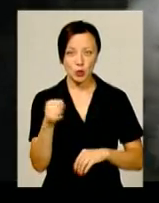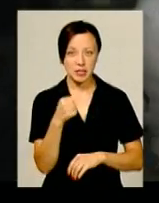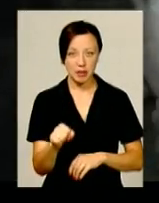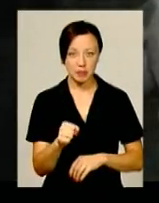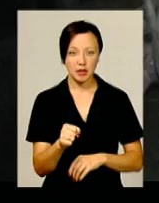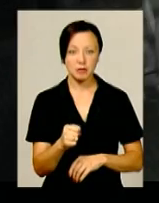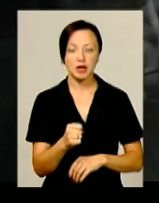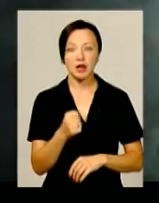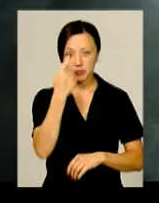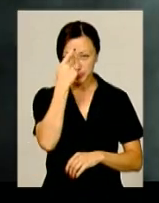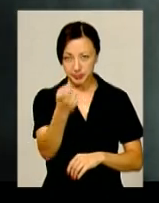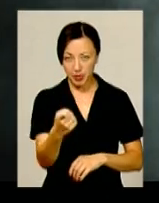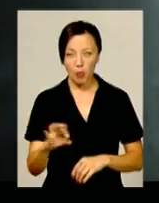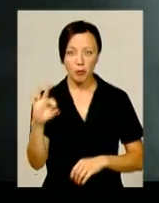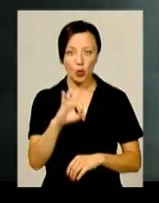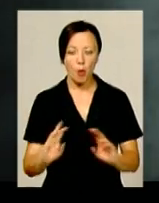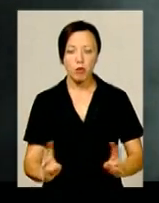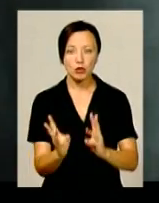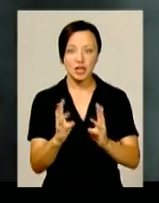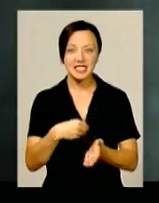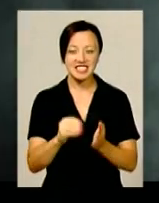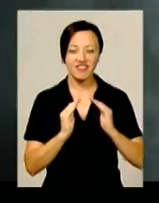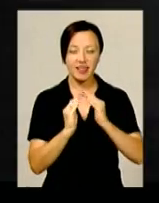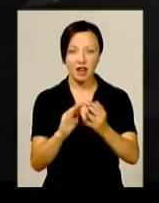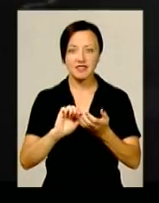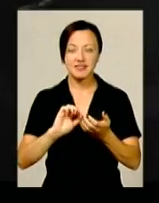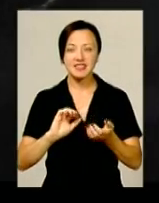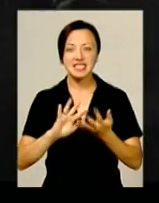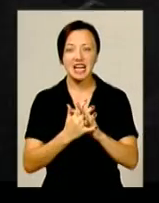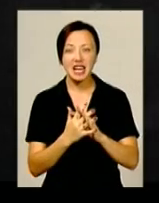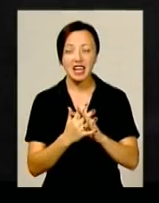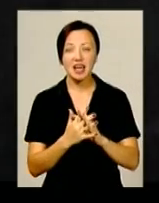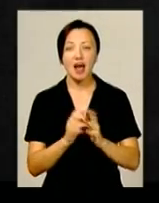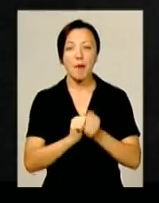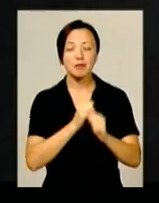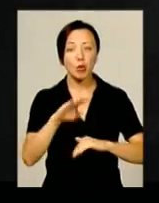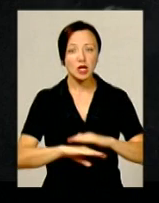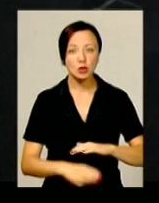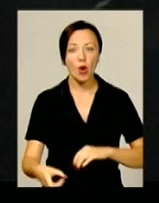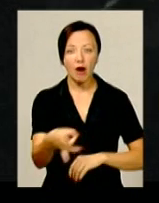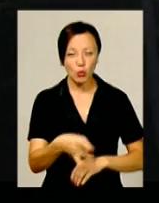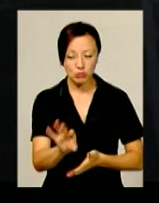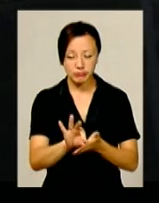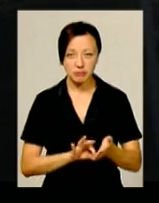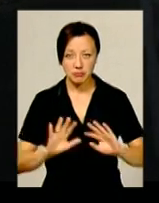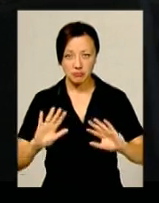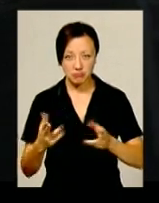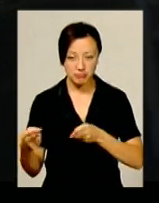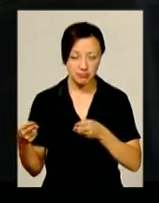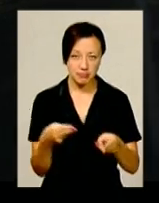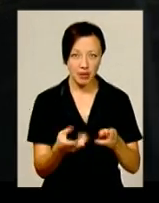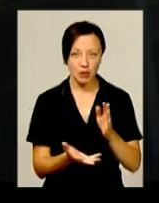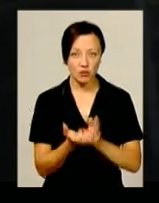до служби порятунку надійшло повідомлення про пожежу свинарника в селі Кам'янка, Кам'янець Подільського району. Відразу на місце події прибули